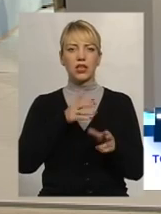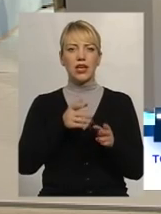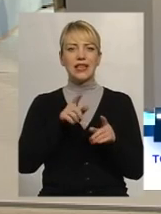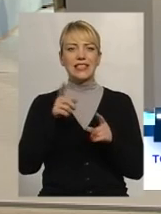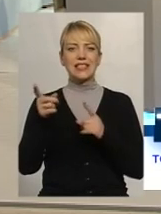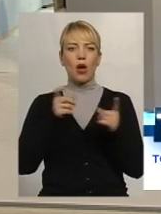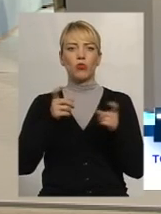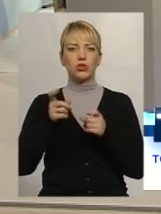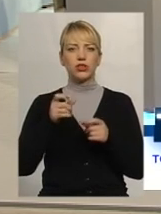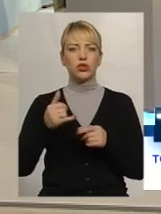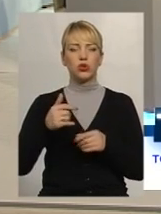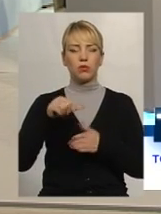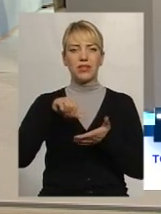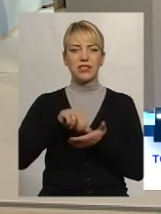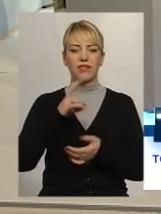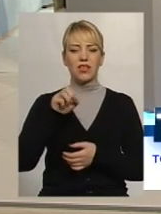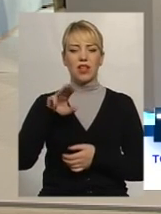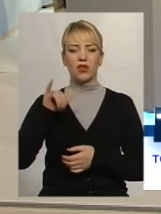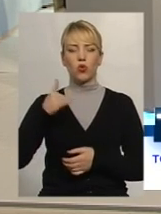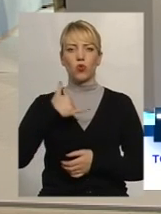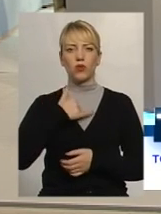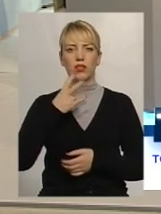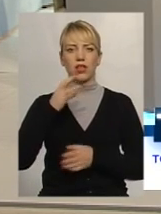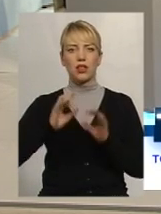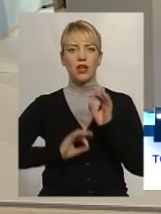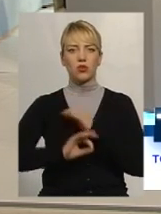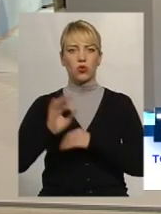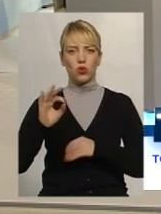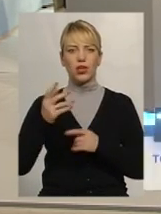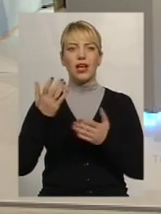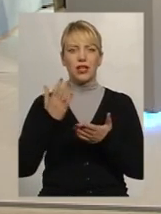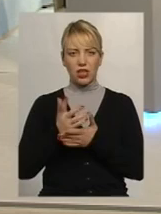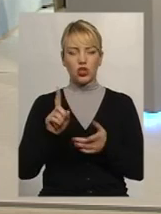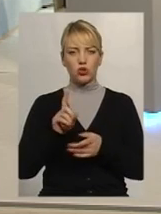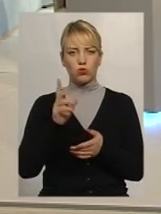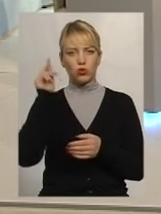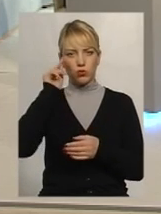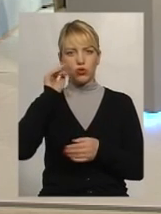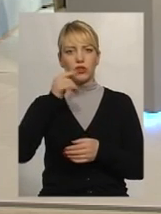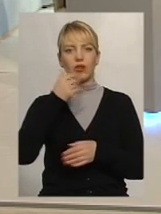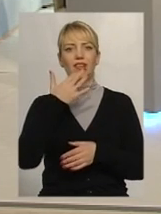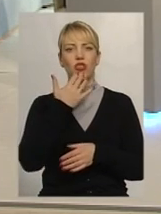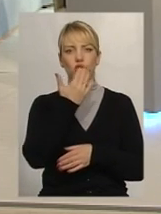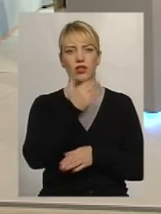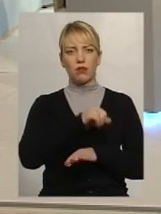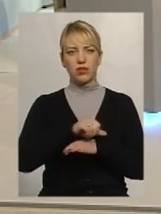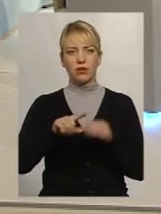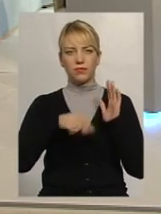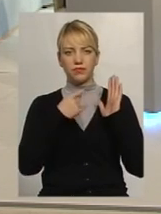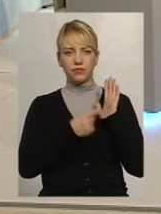представники НАТО у нас на Сході. Ви як вважаєте, є чому повчитися зараз іноземцям у нас? Я